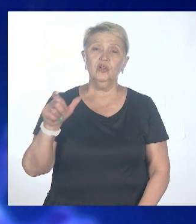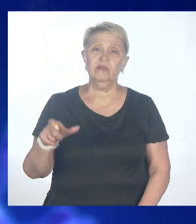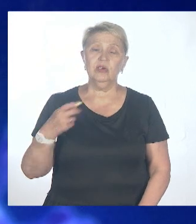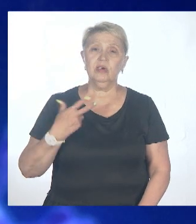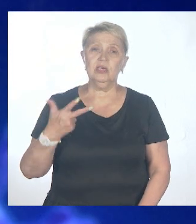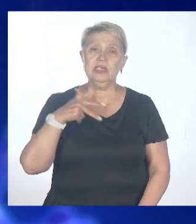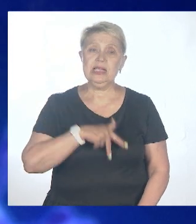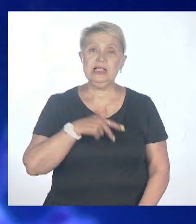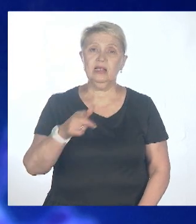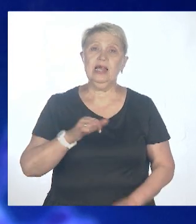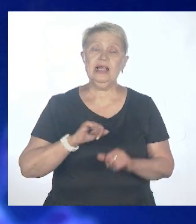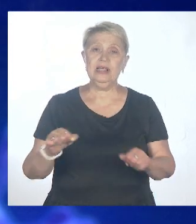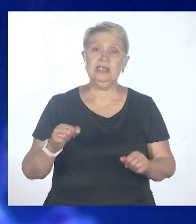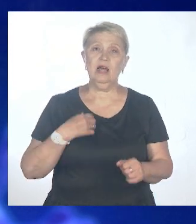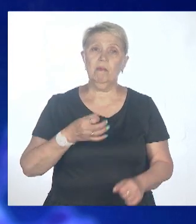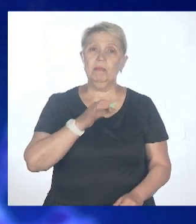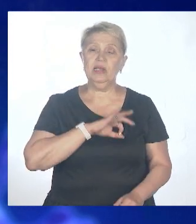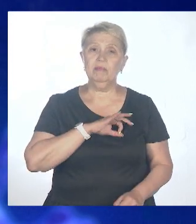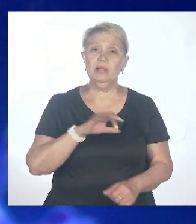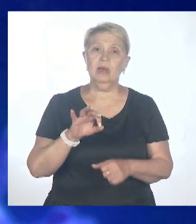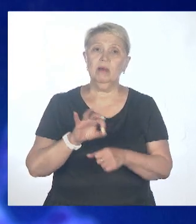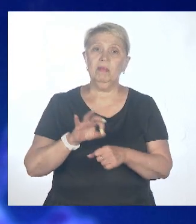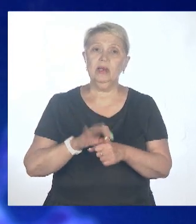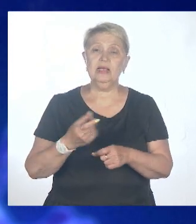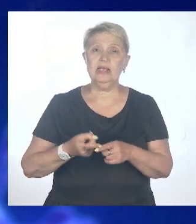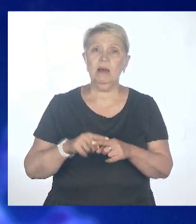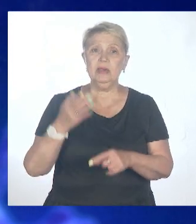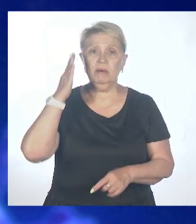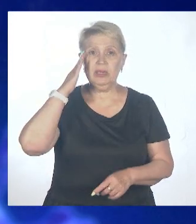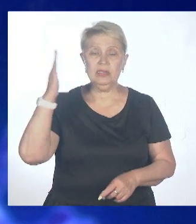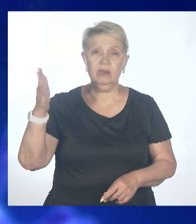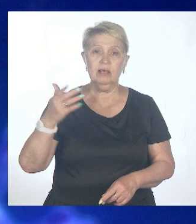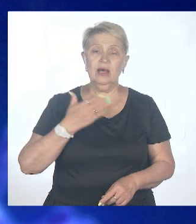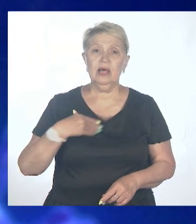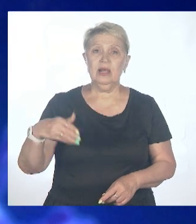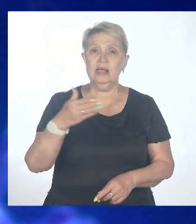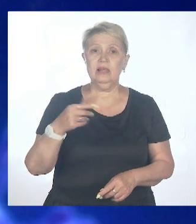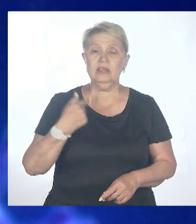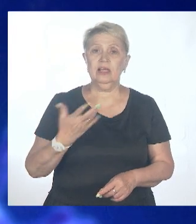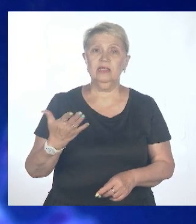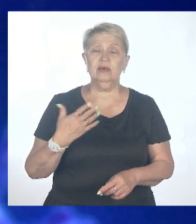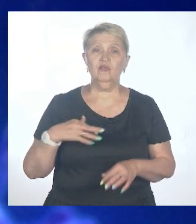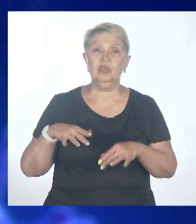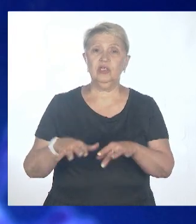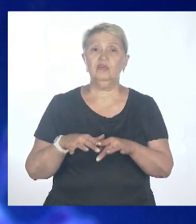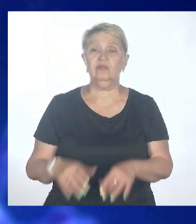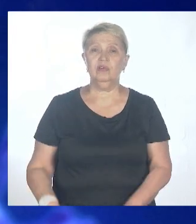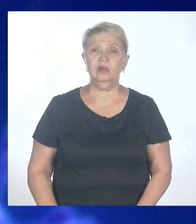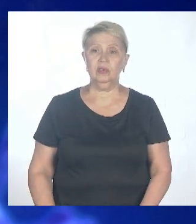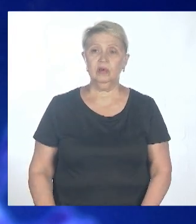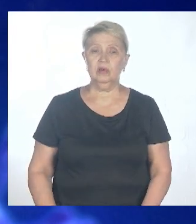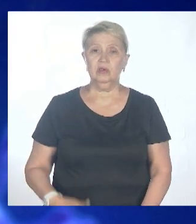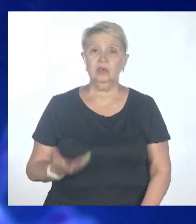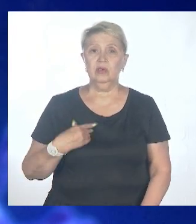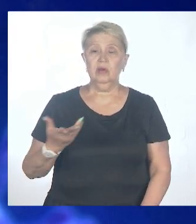нельзя сюда применять биологические законы, болезни об этом не знают. Поэтому на нас они действуют абсолютно точно так же. Поэтому смысл